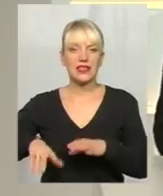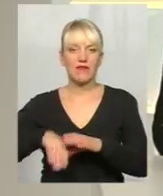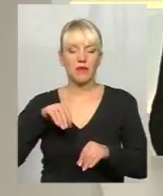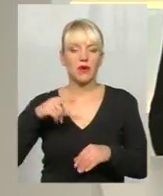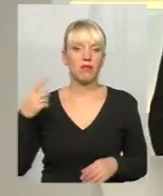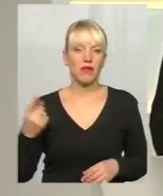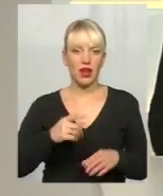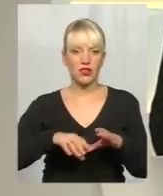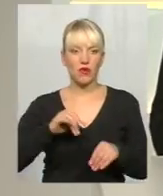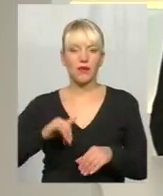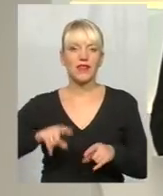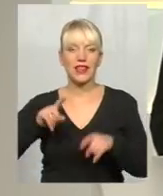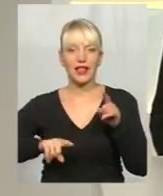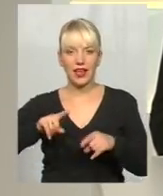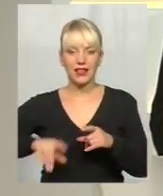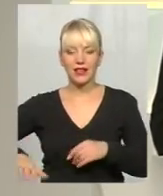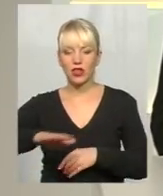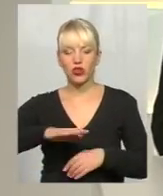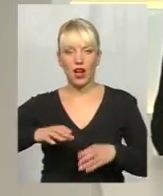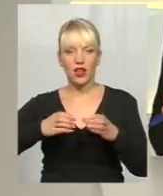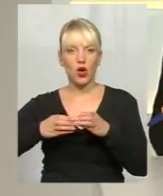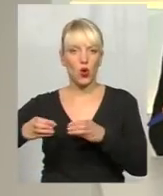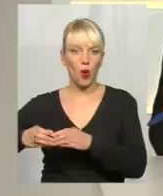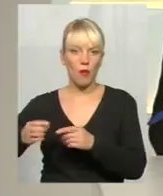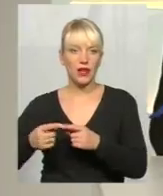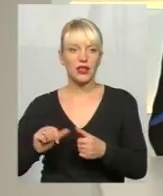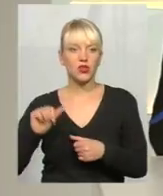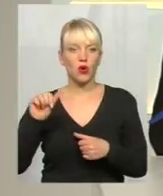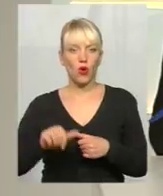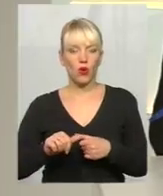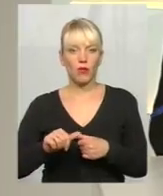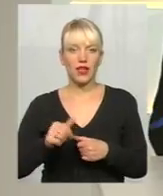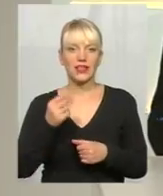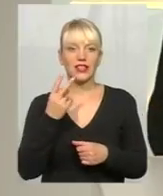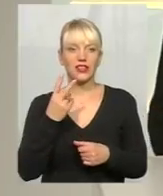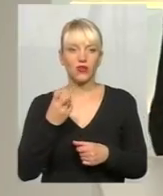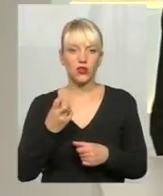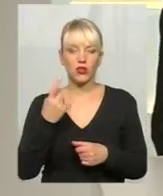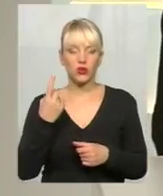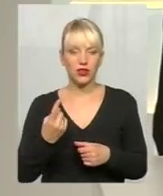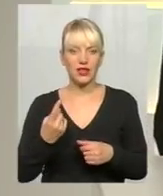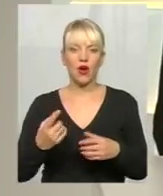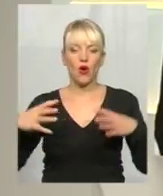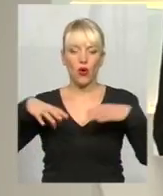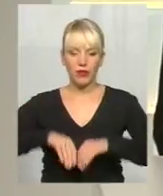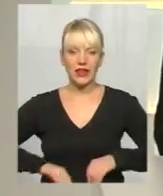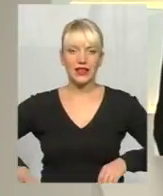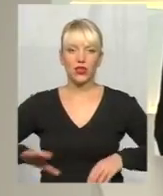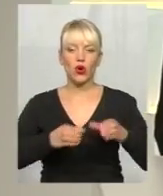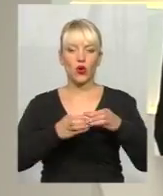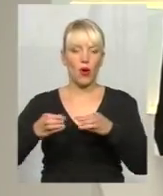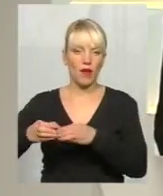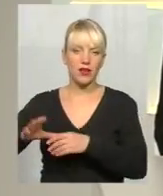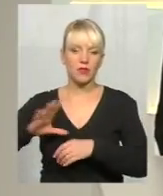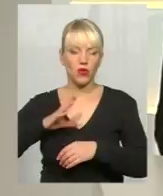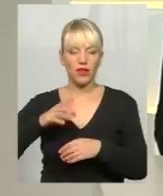вибори до деяких територіальних громад. Ось, зокрема, в 200-одній об'єднанній територіальній громаді відбувалися вибори. На